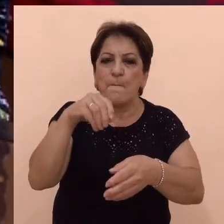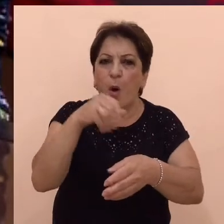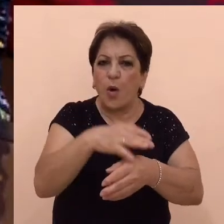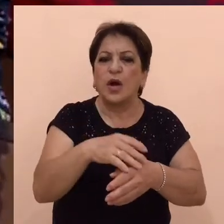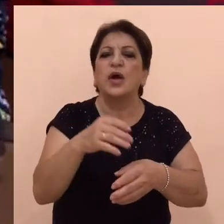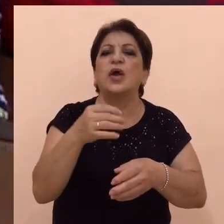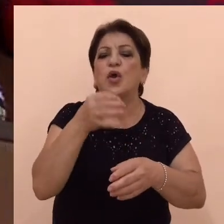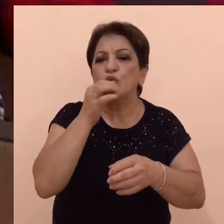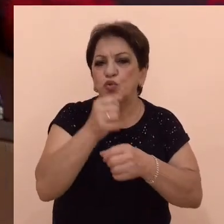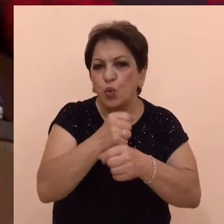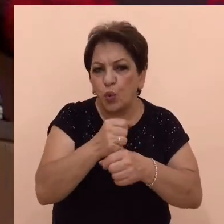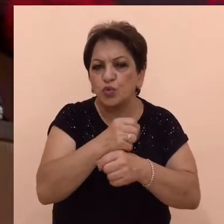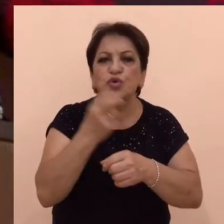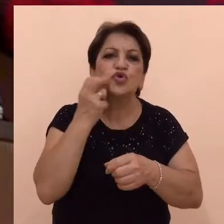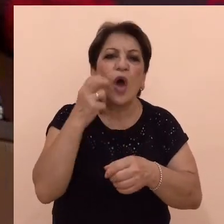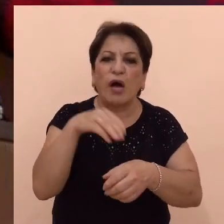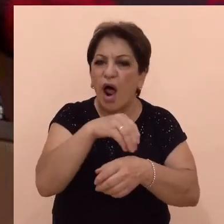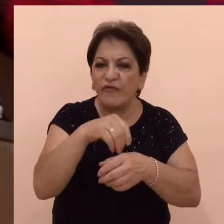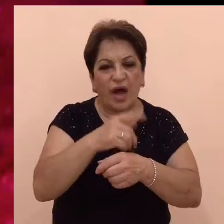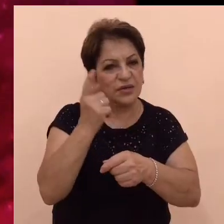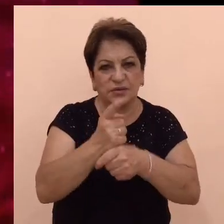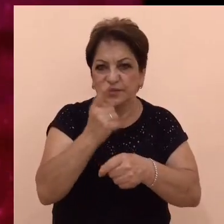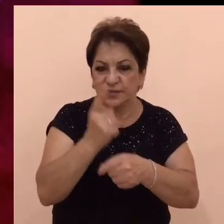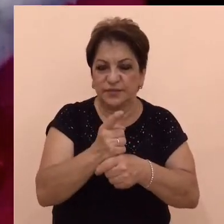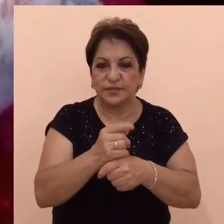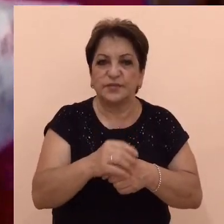սուրջը, շակարավազը և այնը։